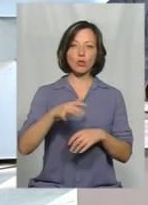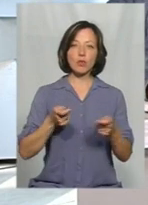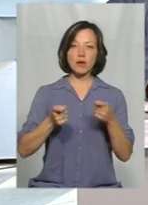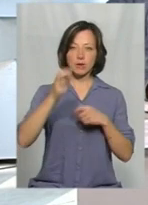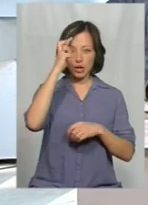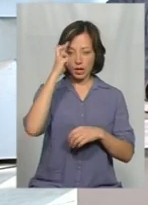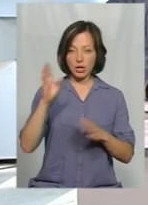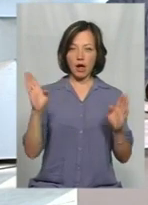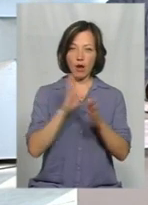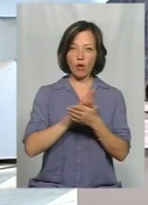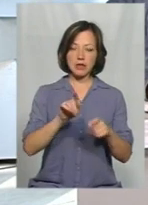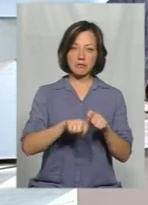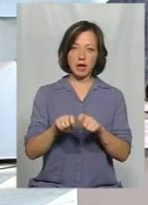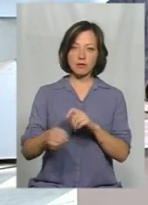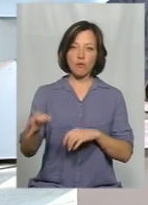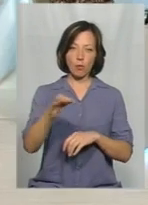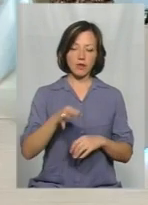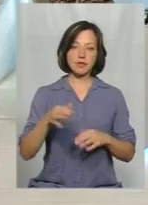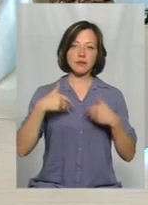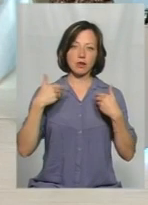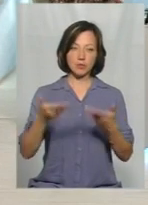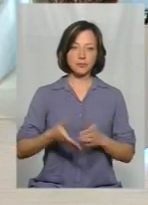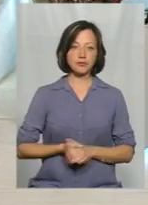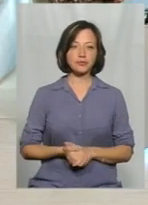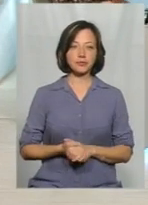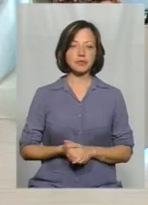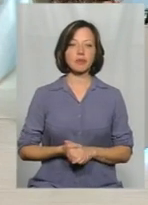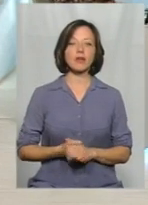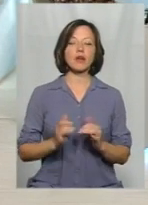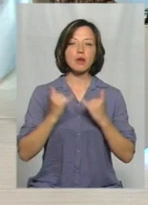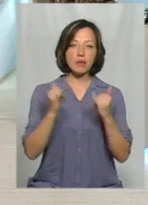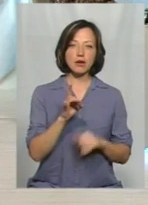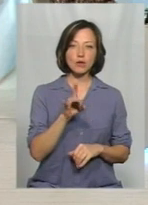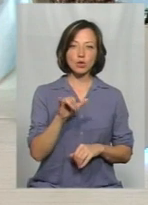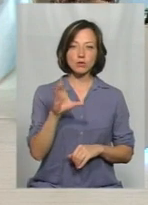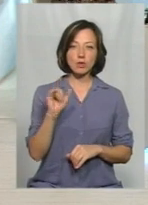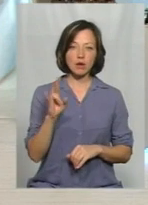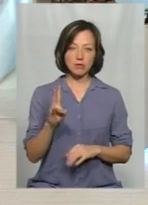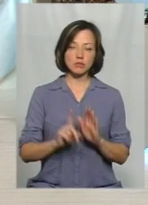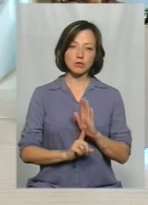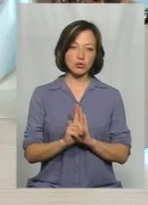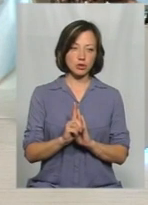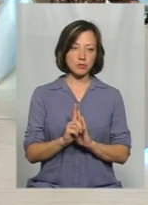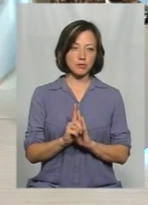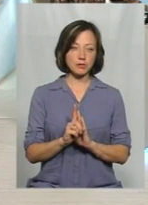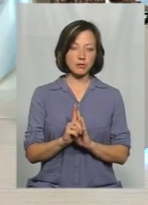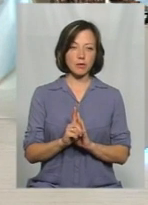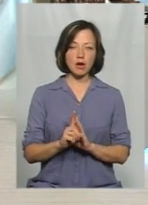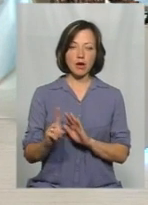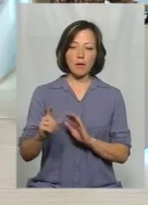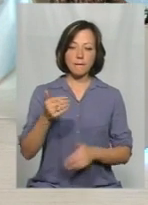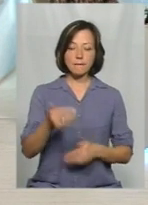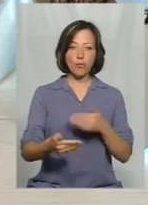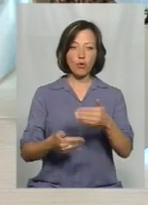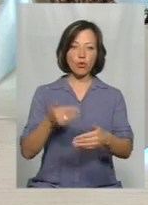Держекоінспекції в Хмельницькій області. Мої вітання. Доброго дня. Пане Руслан, думаю, почнемо з того, все ж таки, покрокового